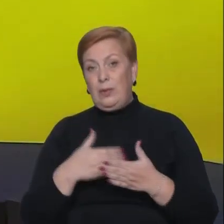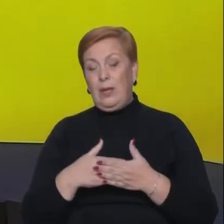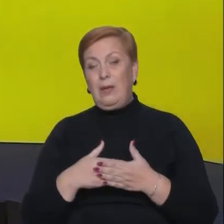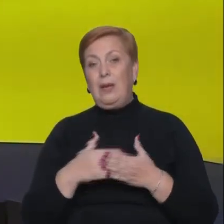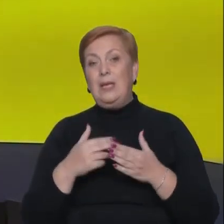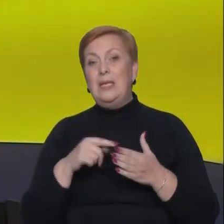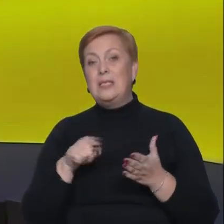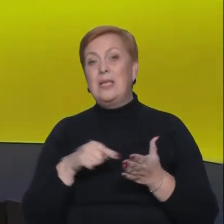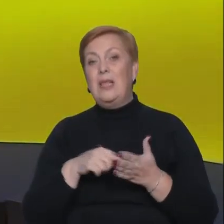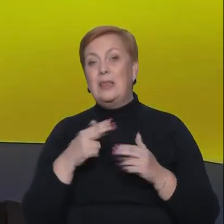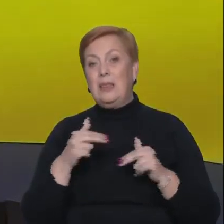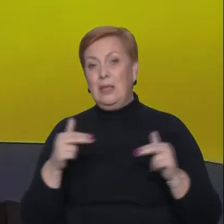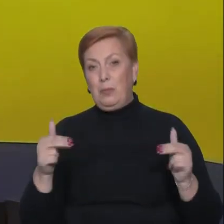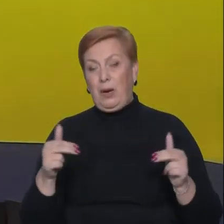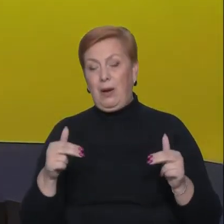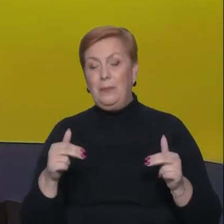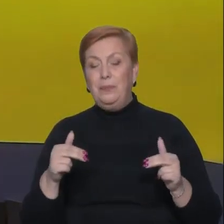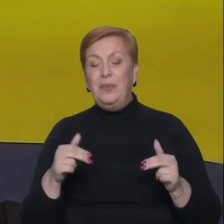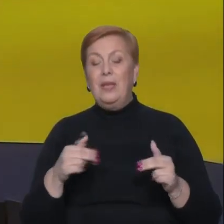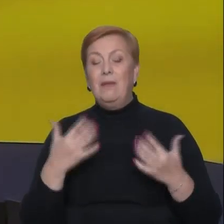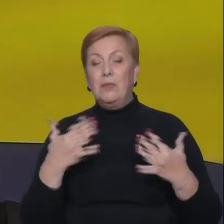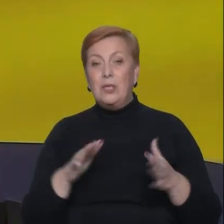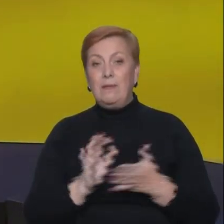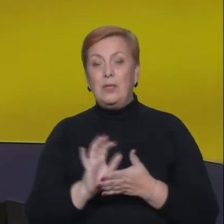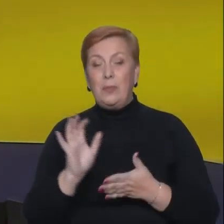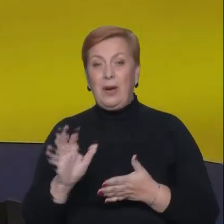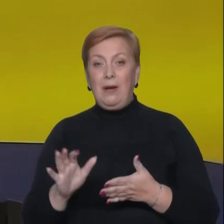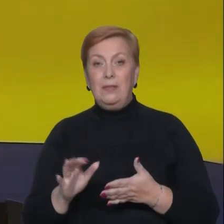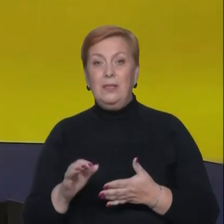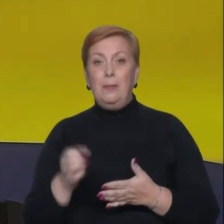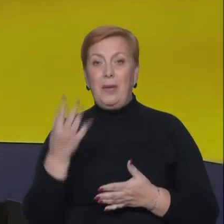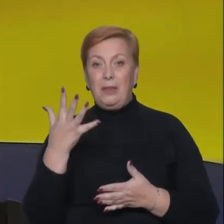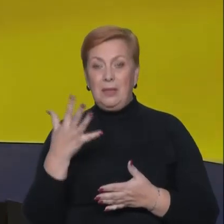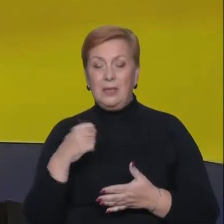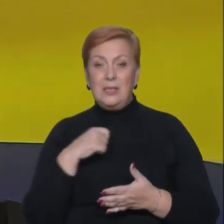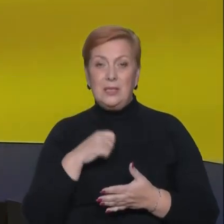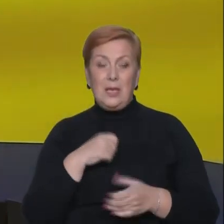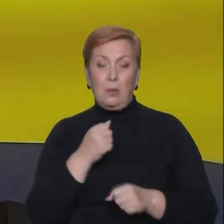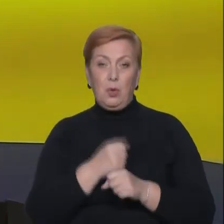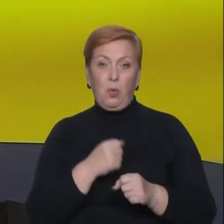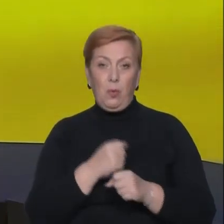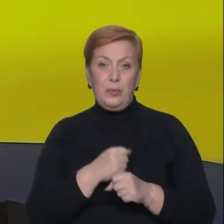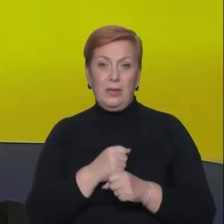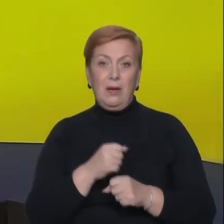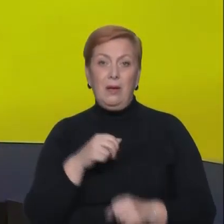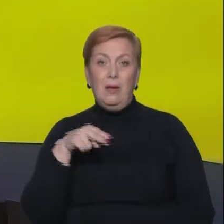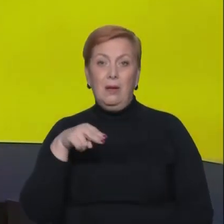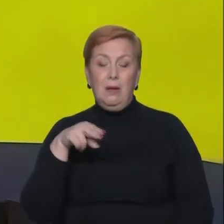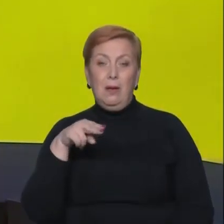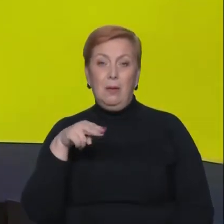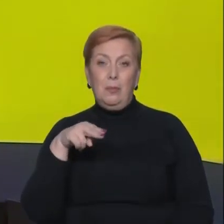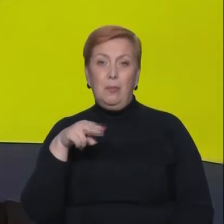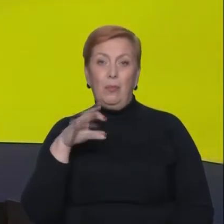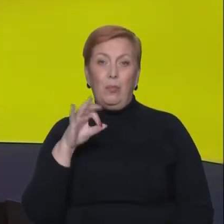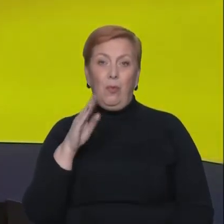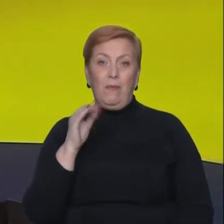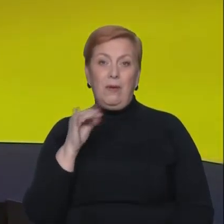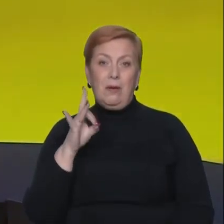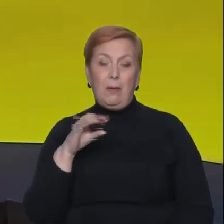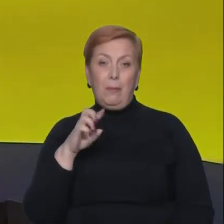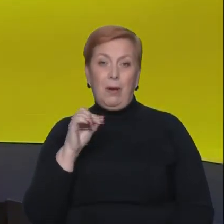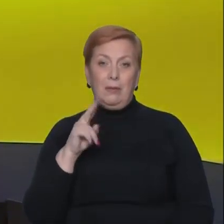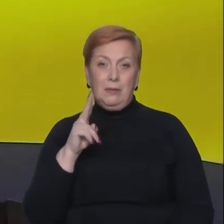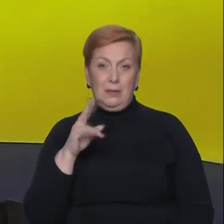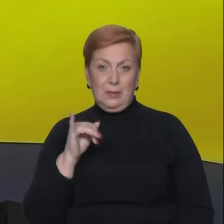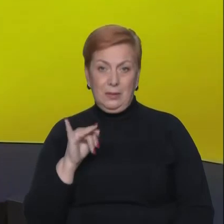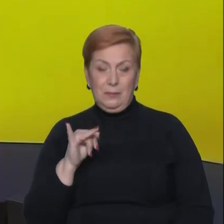фронт 15 саморобних павербанків. За словами волонтерки Вікторія Гриценко, на створення однієї портативної